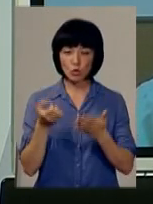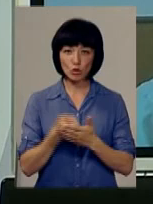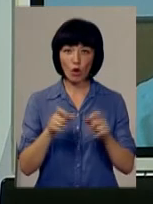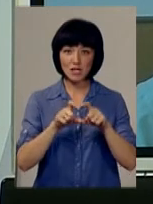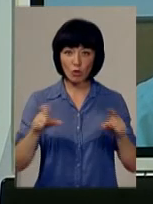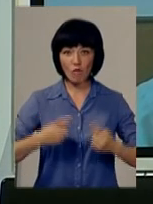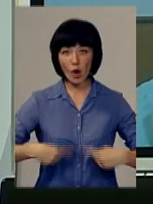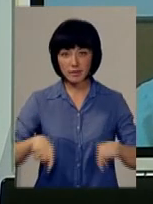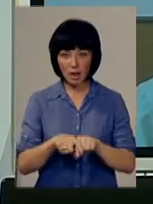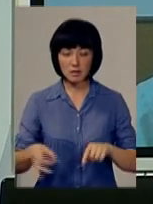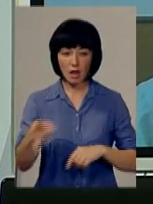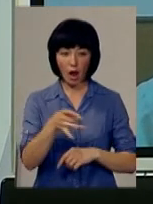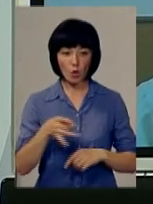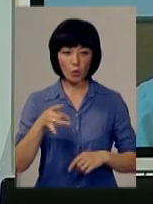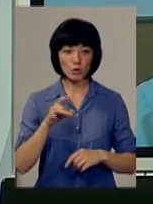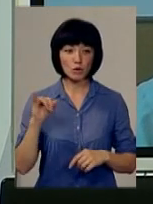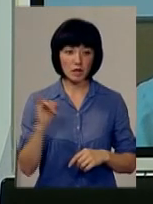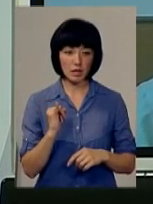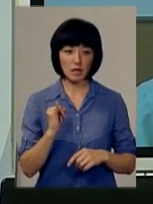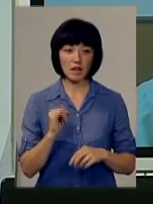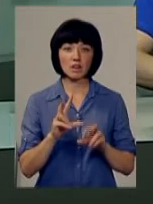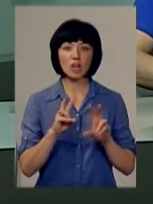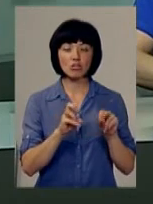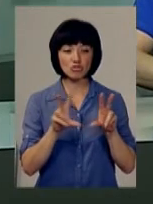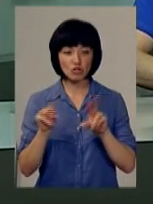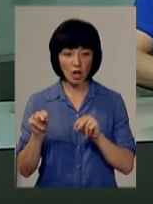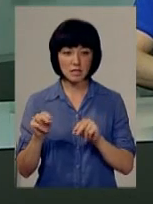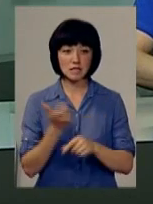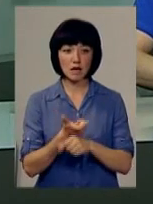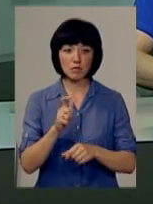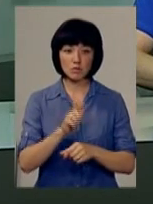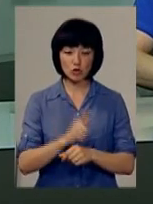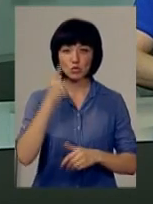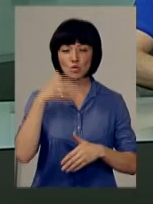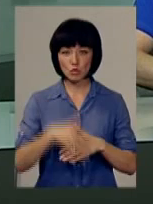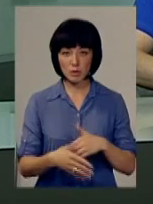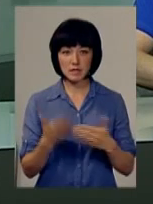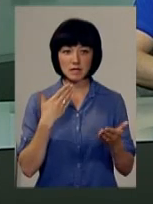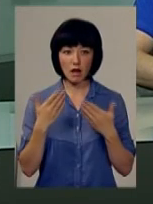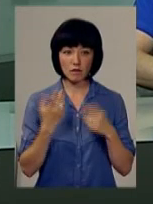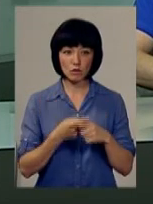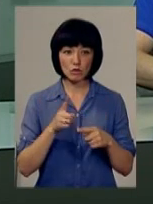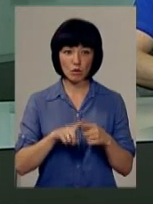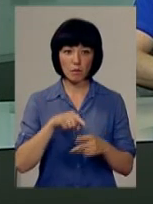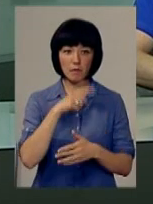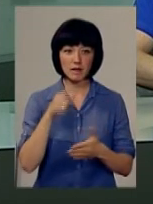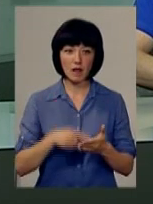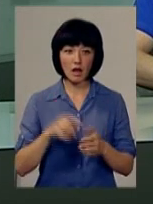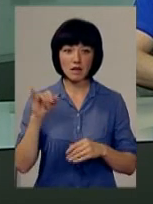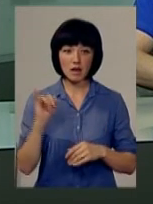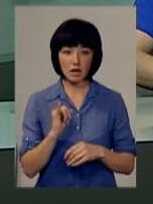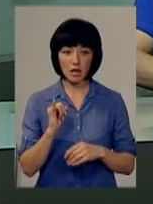установи, організації району. І на щастя, більшість з розумінням поставилися до цього питання, і